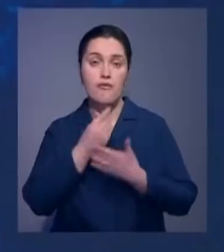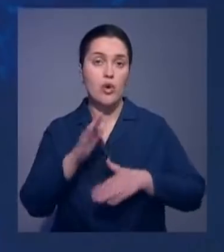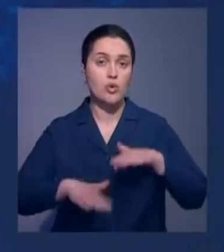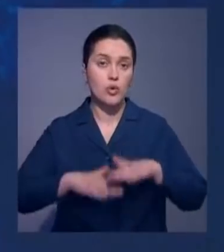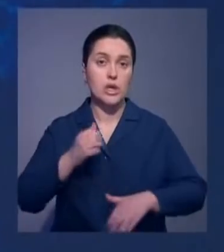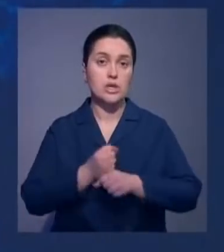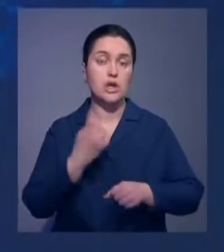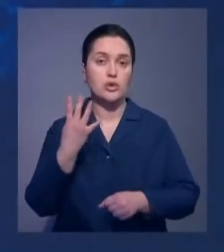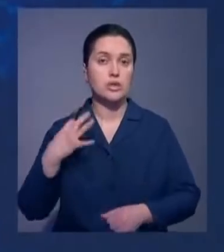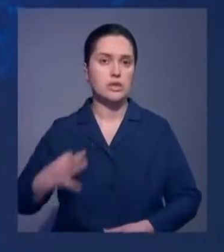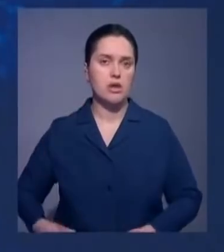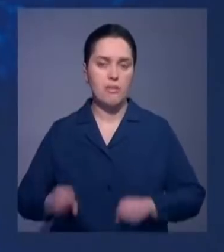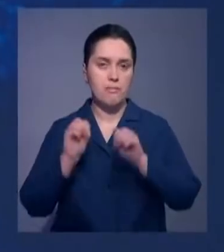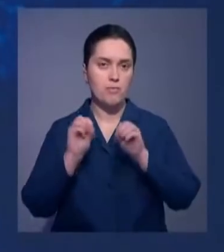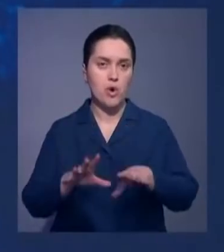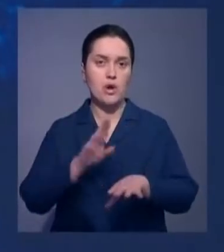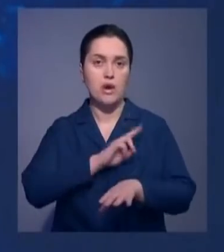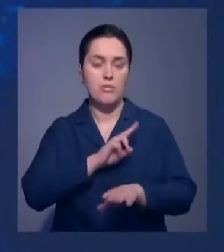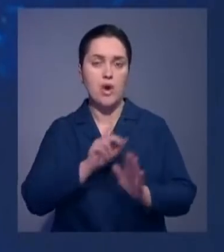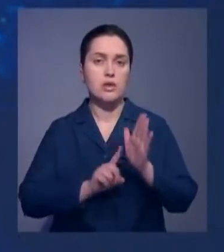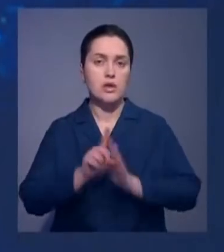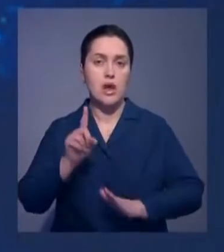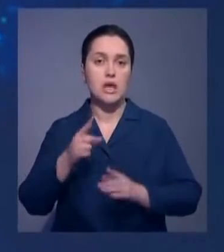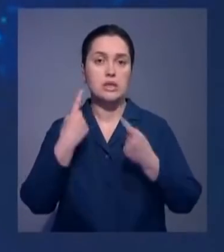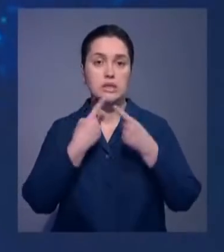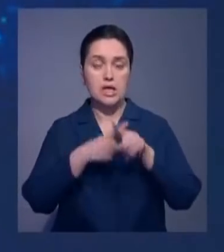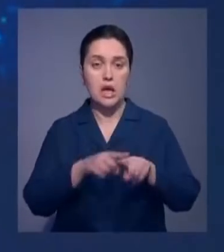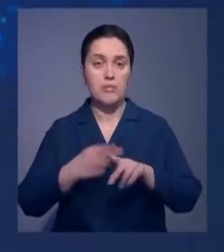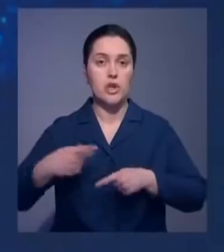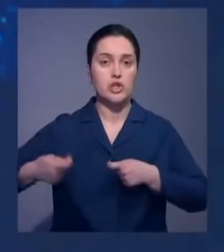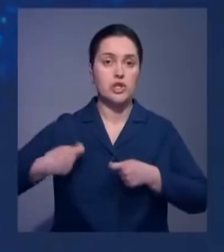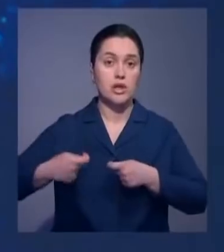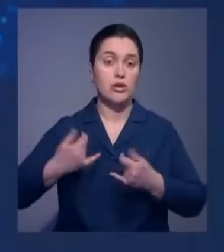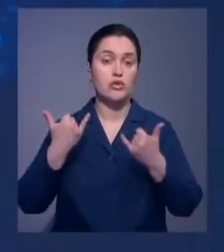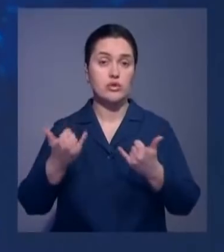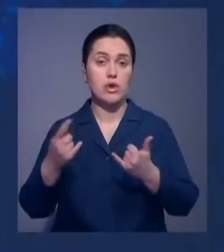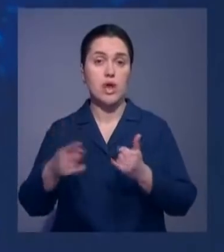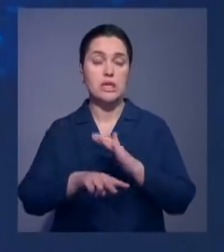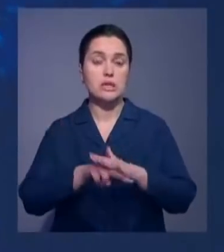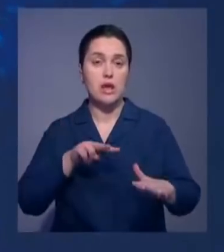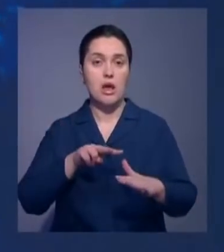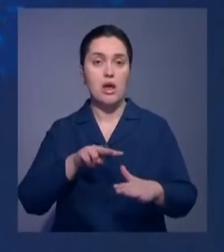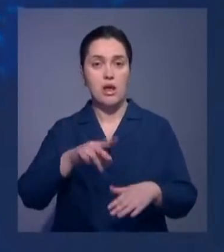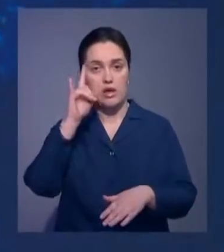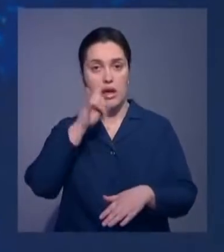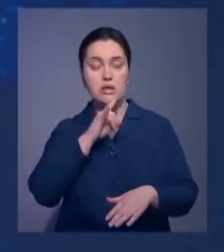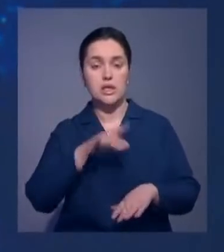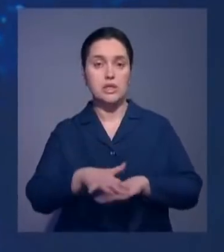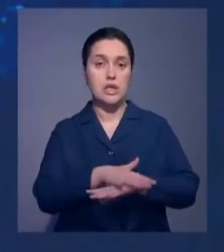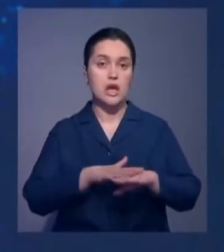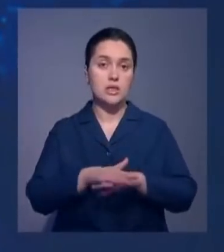появился четвертый сын, бросила работу и занялась пэтчворком. Это техника лоскутного шитья. Сегодня ее примеру следуют тысячи казахстанок.